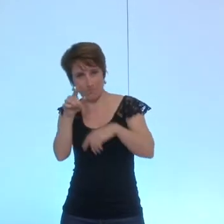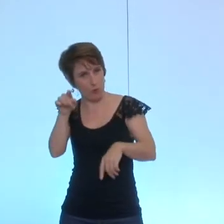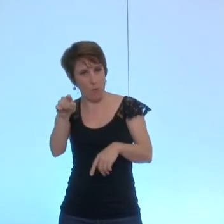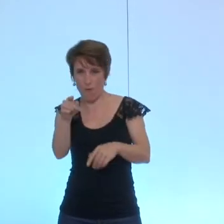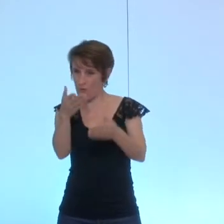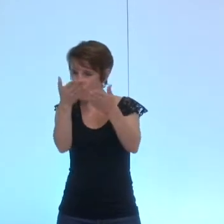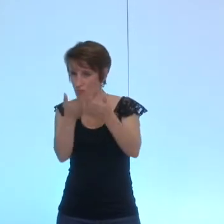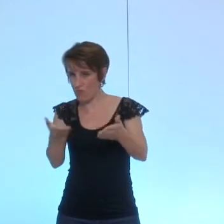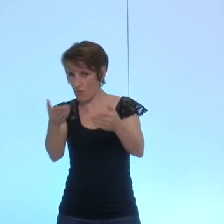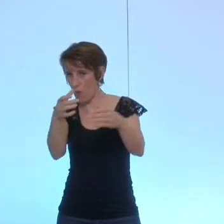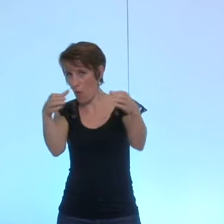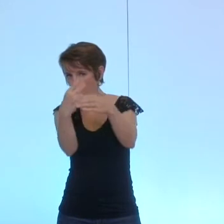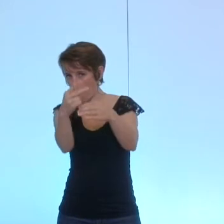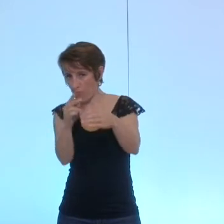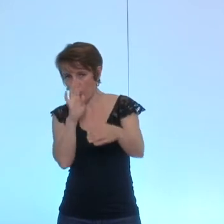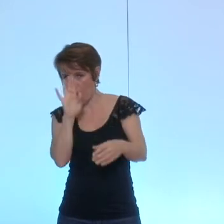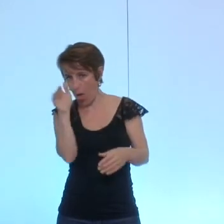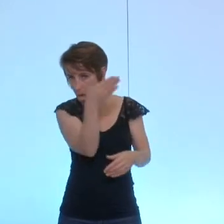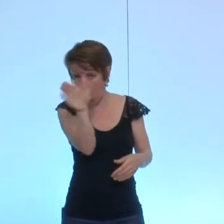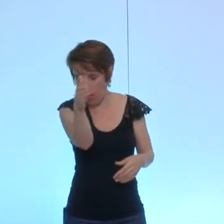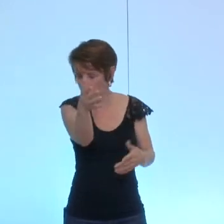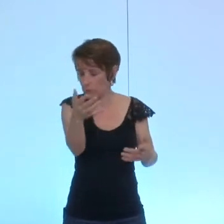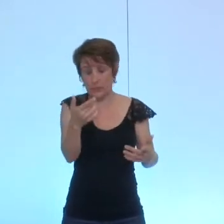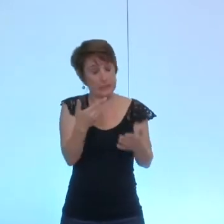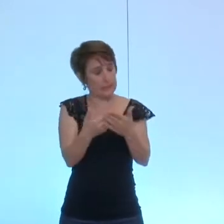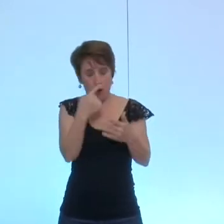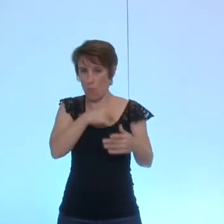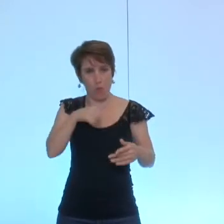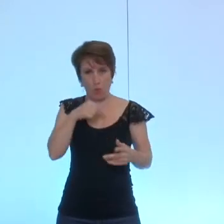part et c'est cela qui n'est pas compréhensible